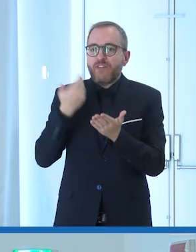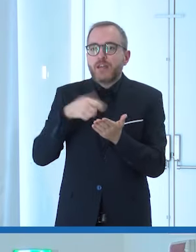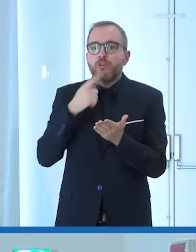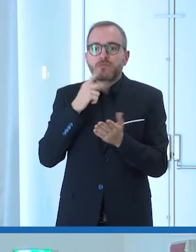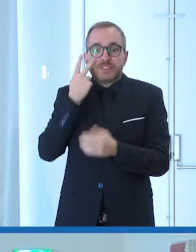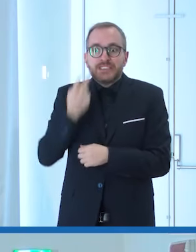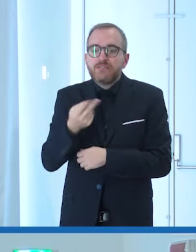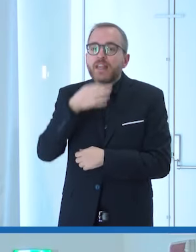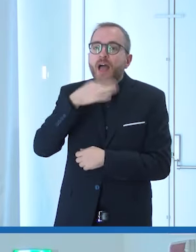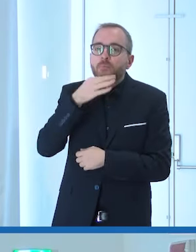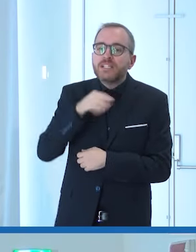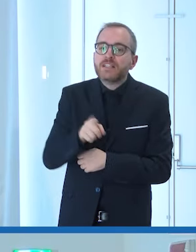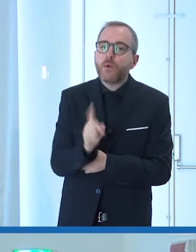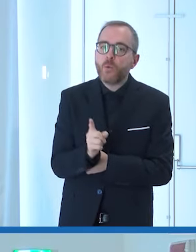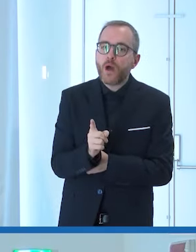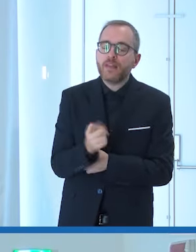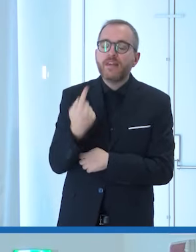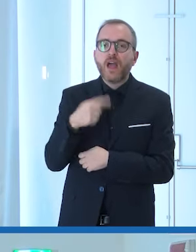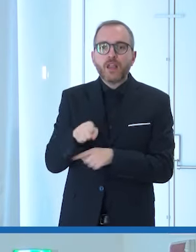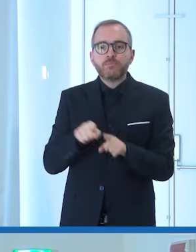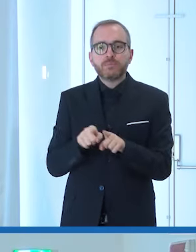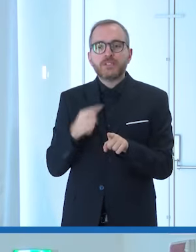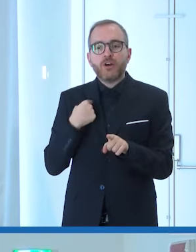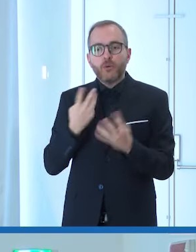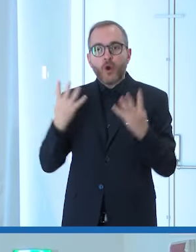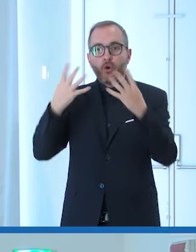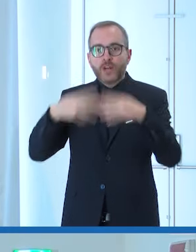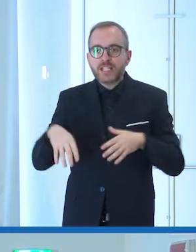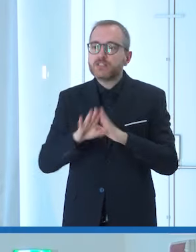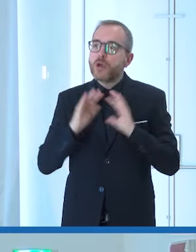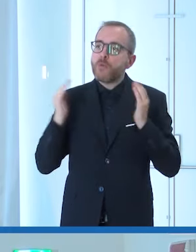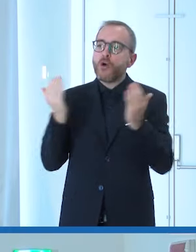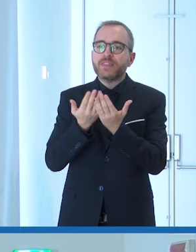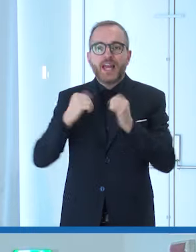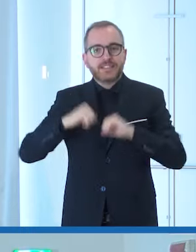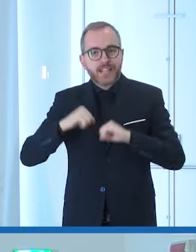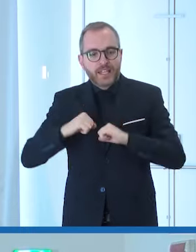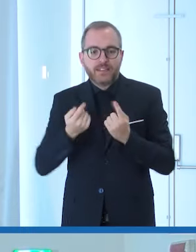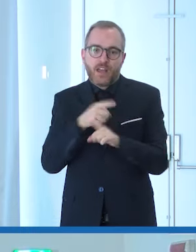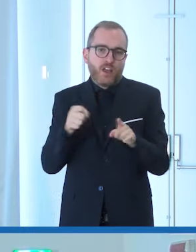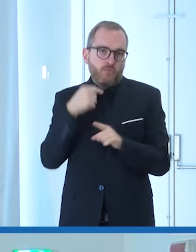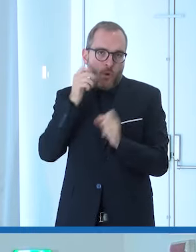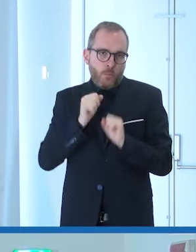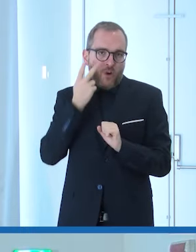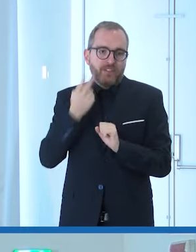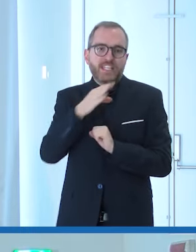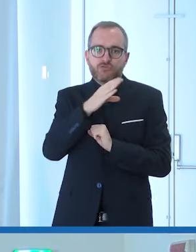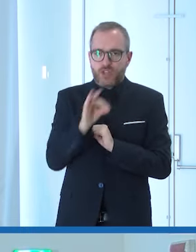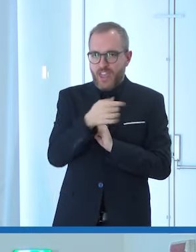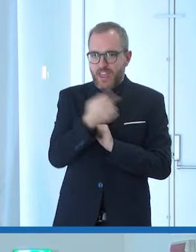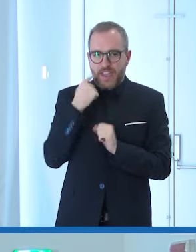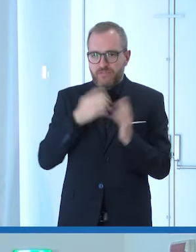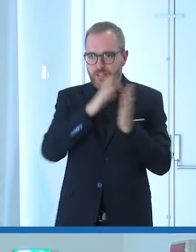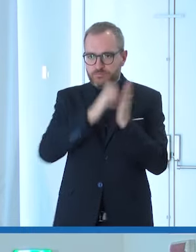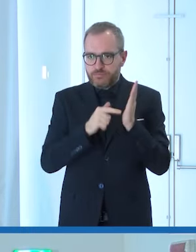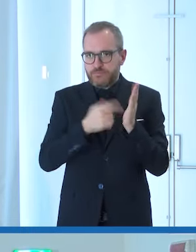e il passaggio fondamentale che ha fatto l'Organizzazione Mondiale della Sanità e che potete trovare attraverso l'ICF è